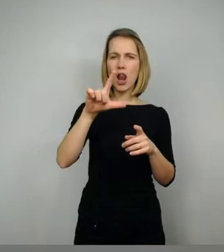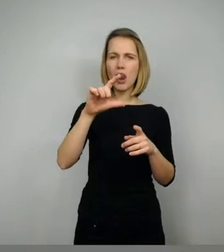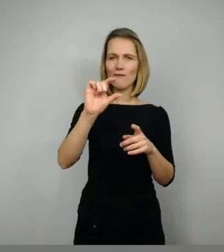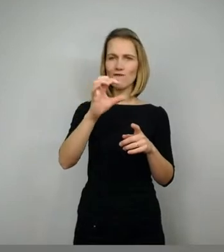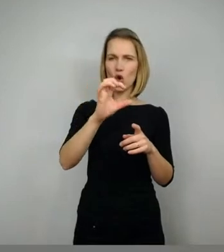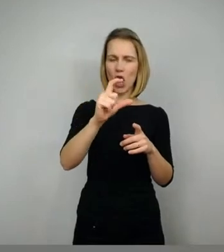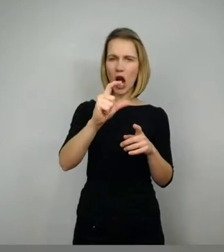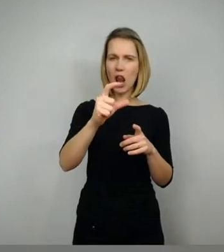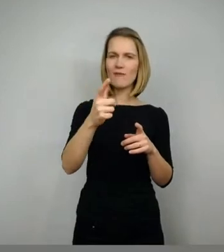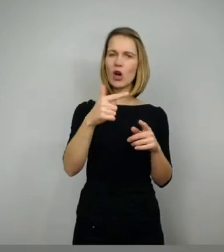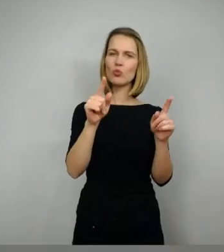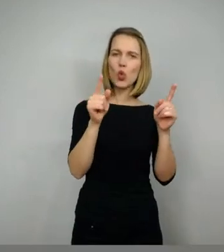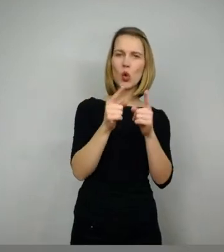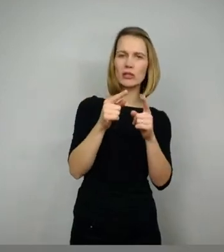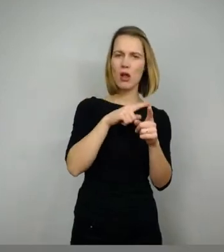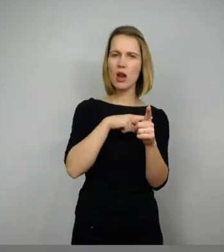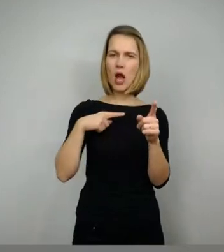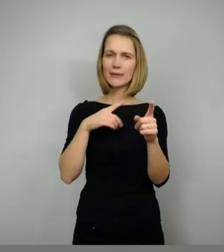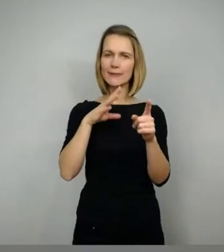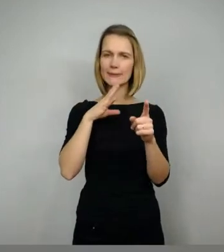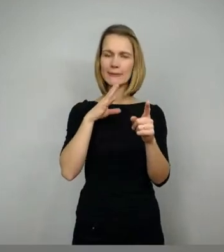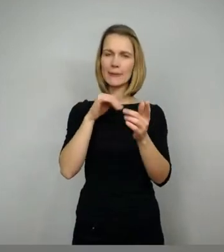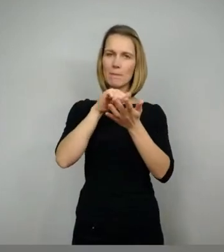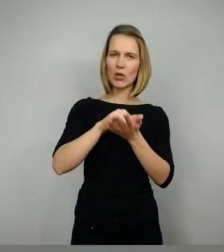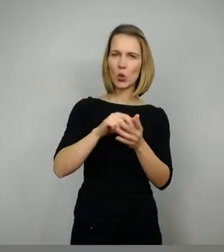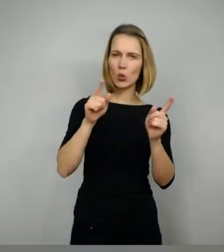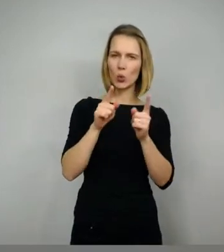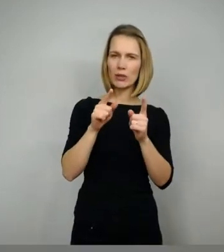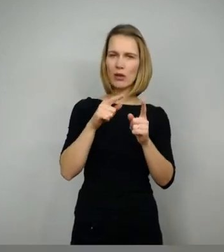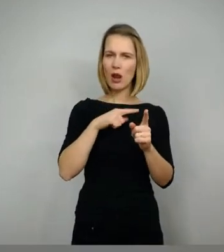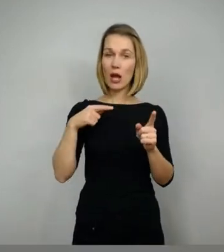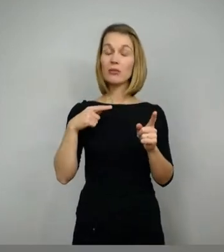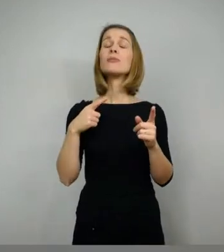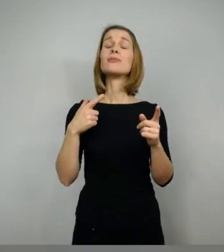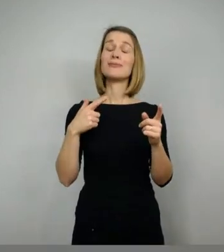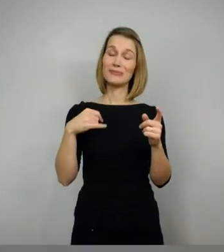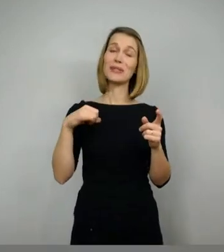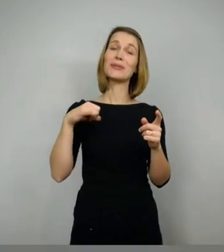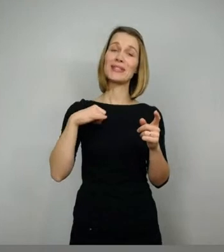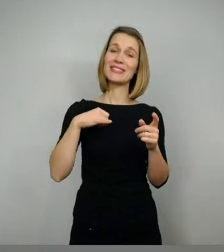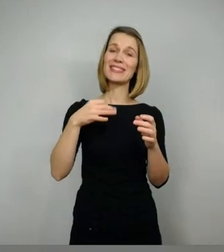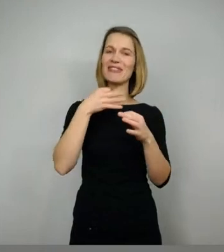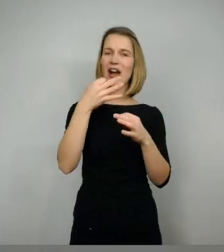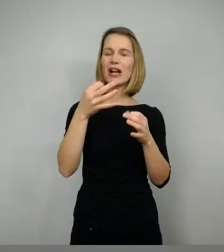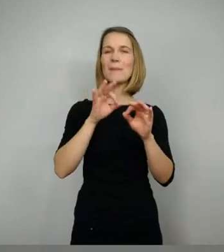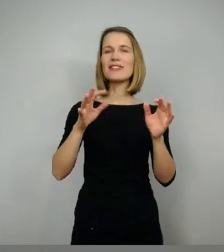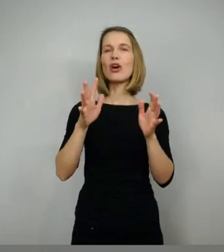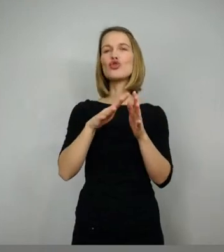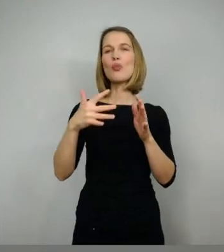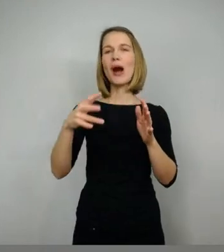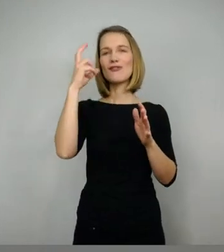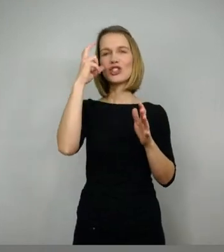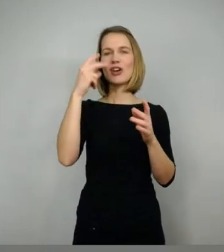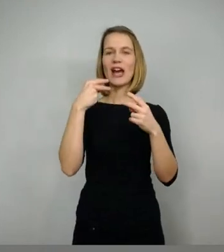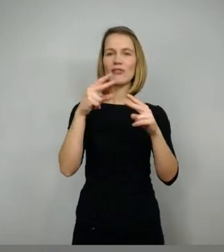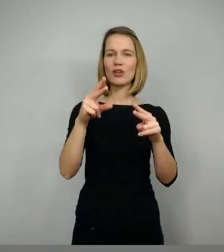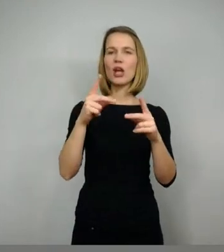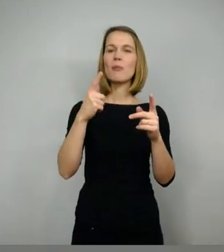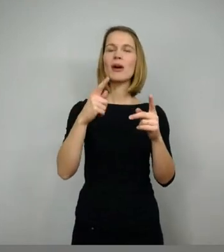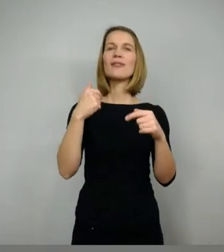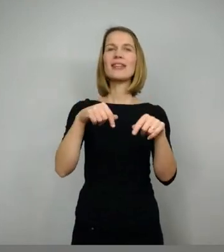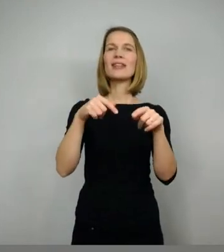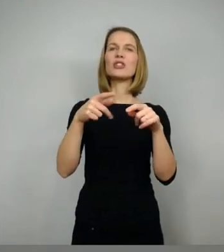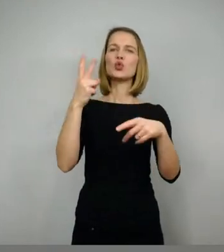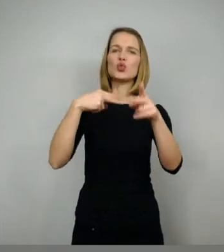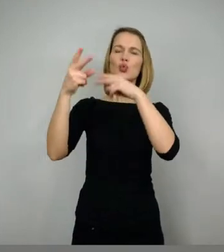etwas, was euch ausführlicher, jetzt eher ein Sprachwissenschaftler beantworten könnte. Das ist im Prinzip eine, äh, Rekonstruktion, die wir machen durch, durch den